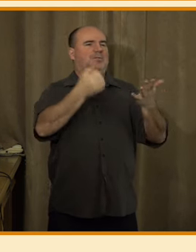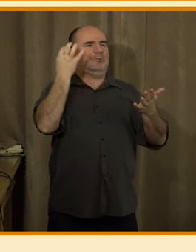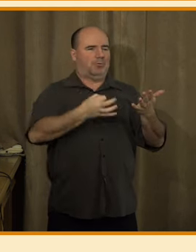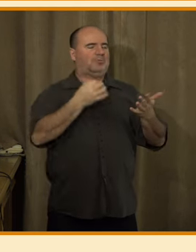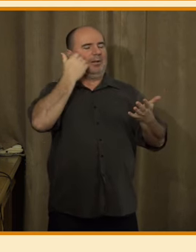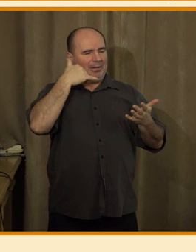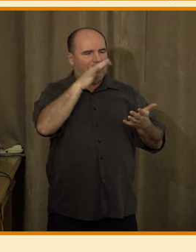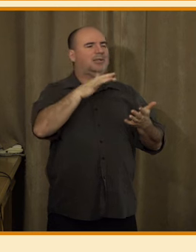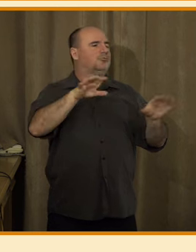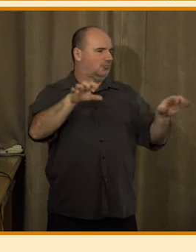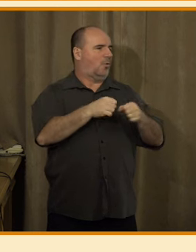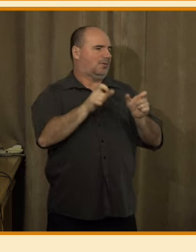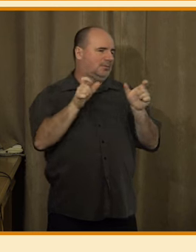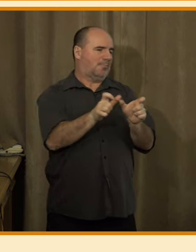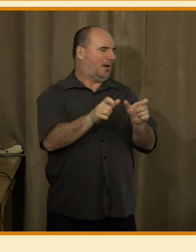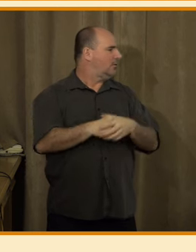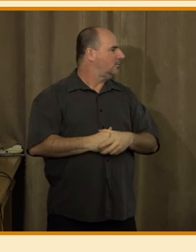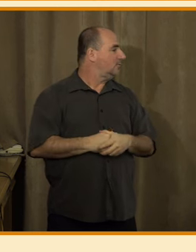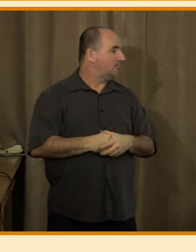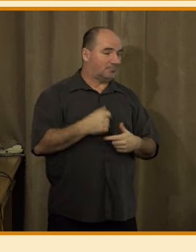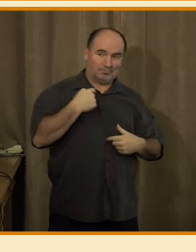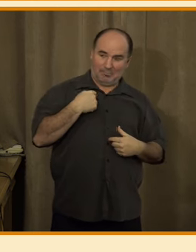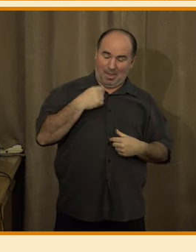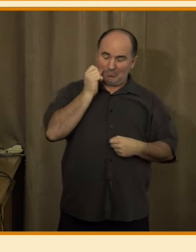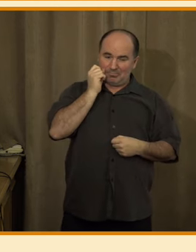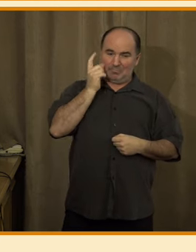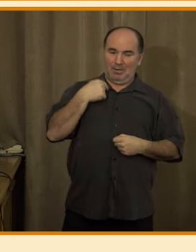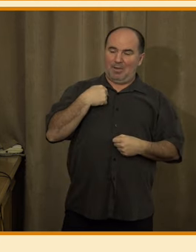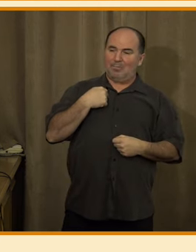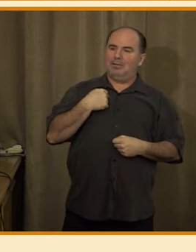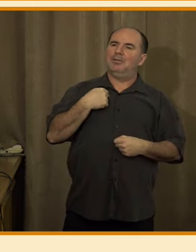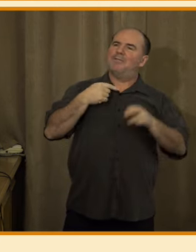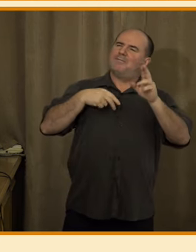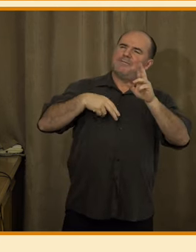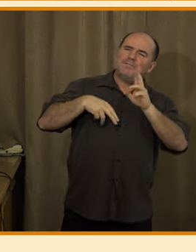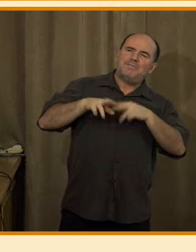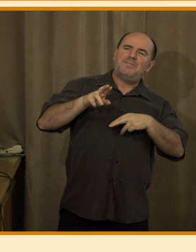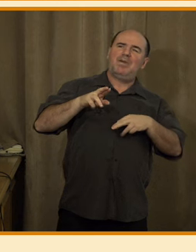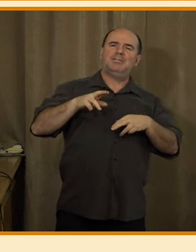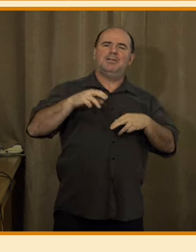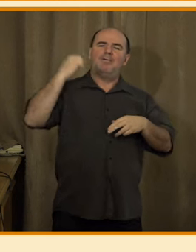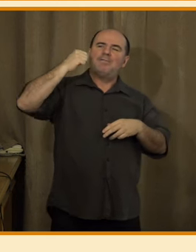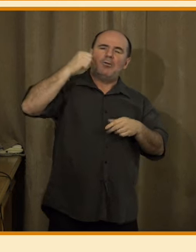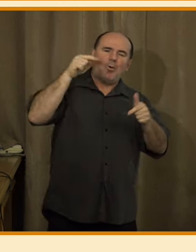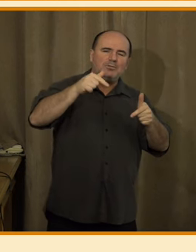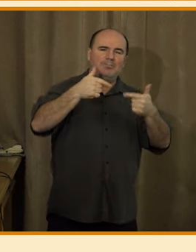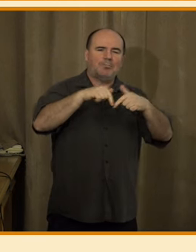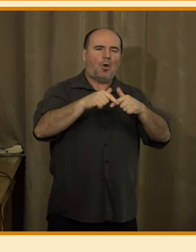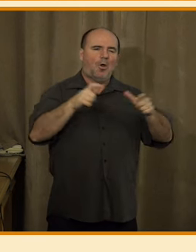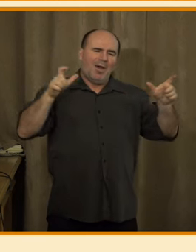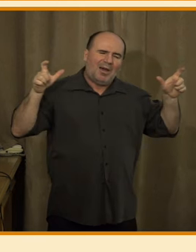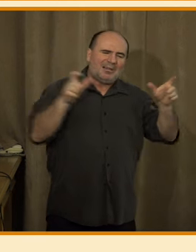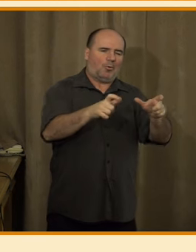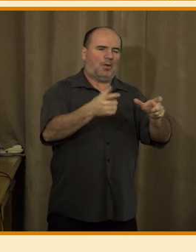Pro mě možná osobně překvapující bylo to, že mnohem většími příznivci té regulace ze strany státu